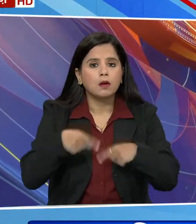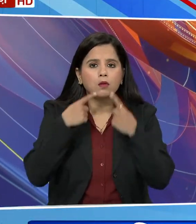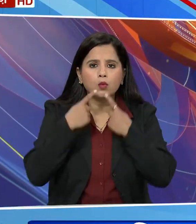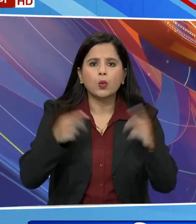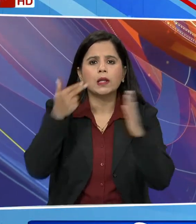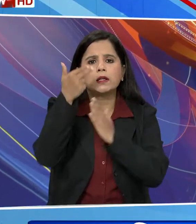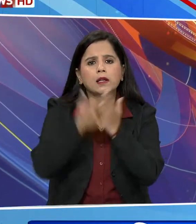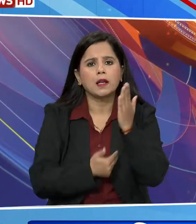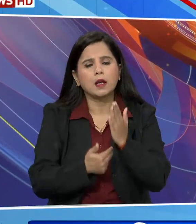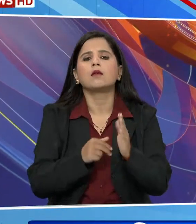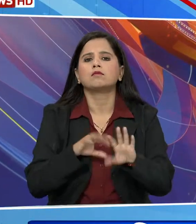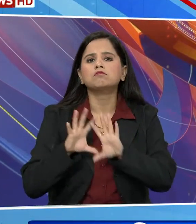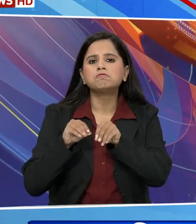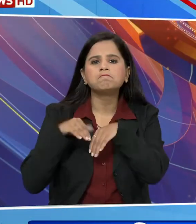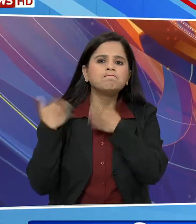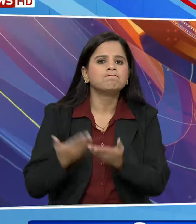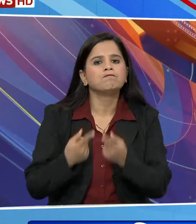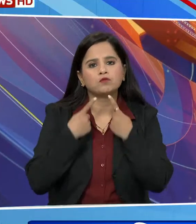कर चुका है